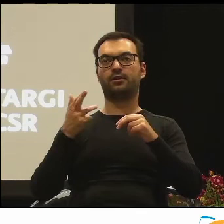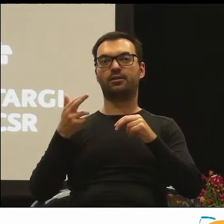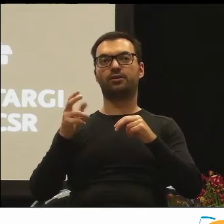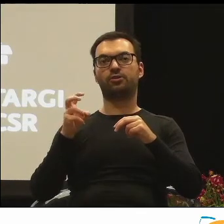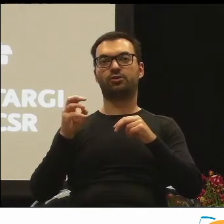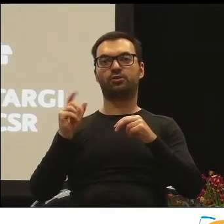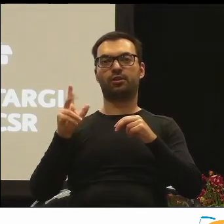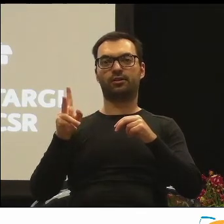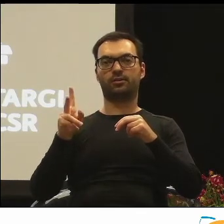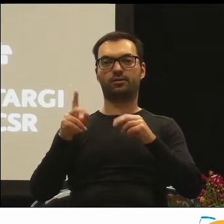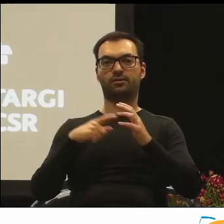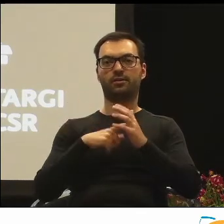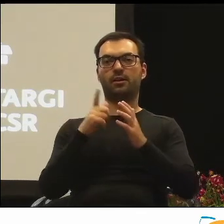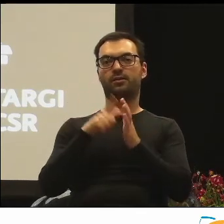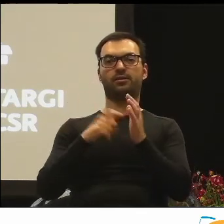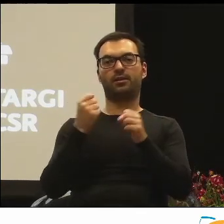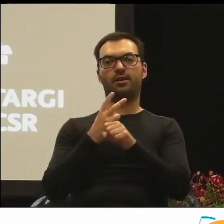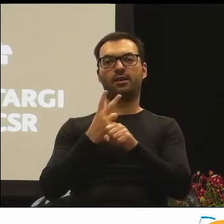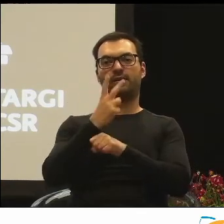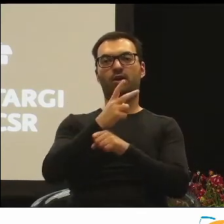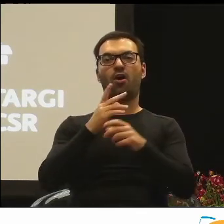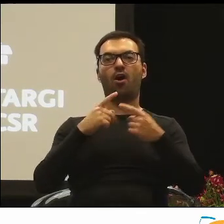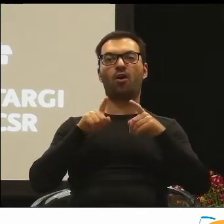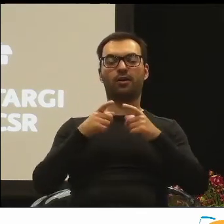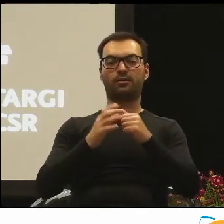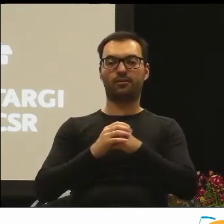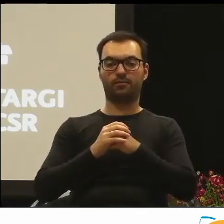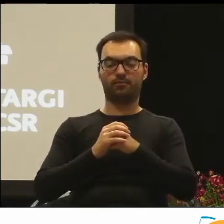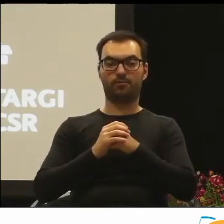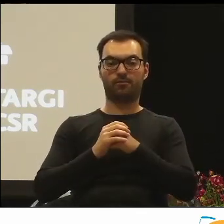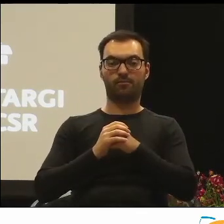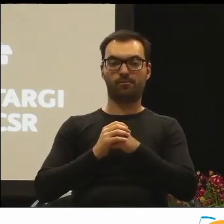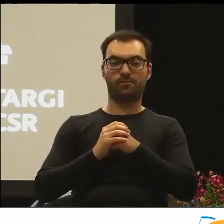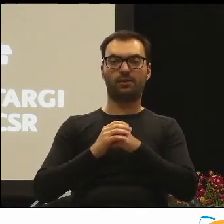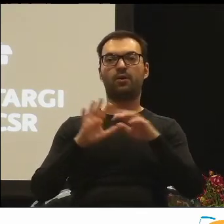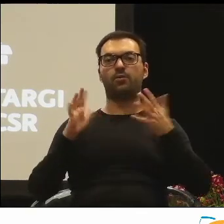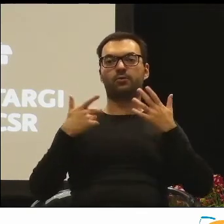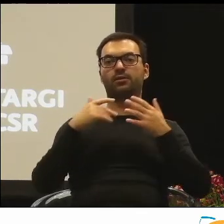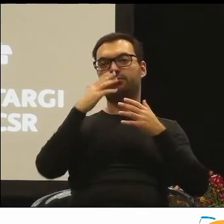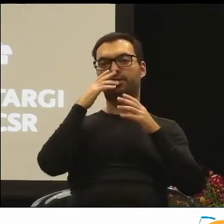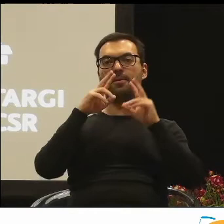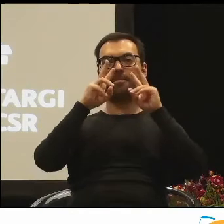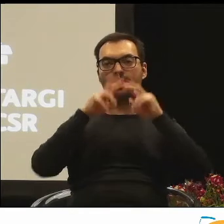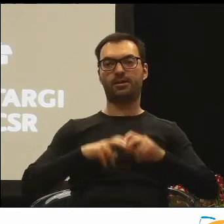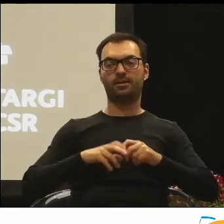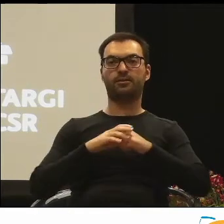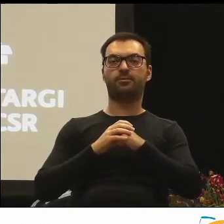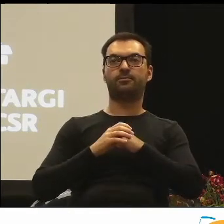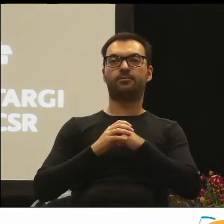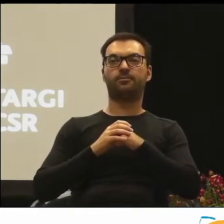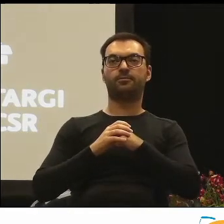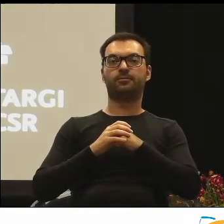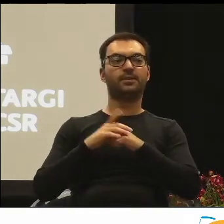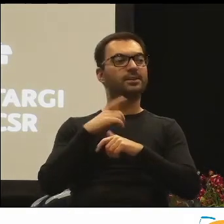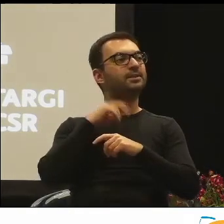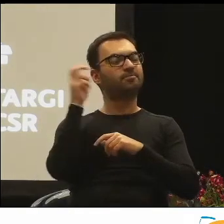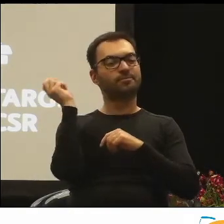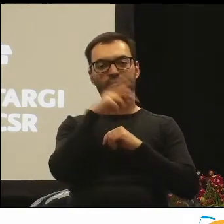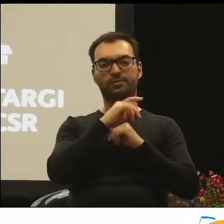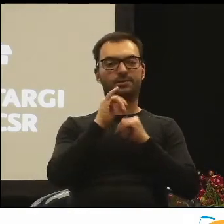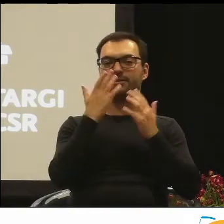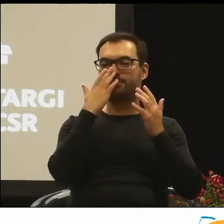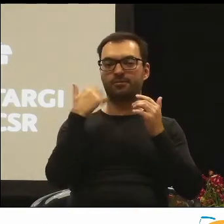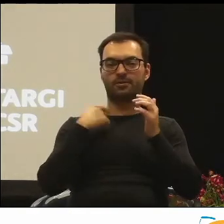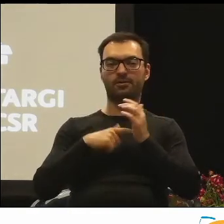w liście najbardziej zaawansowanych organizacji, dwa słowa o samym badaniu. Jesteśmy ciekawi